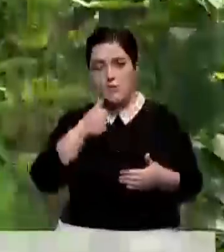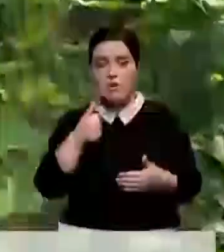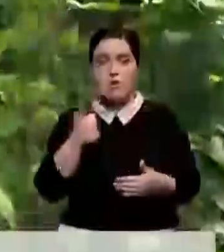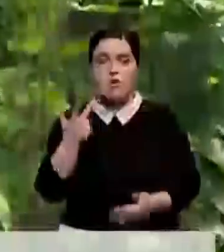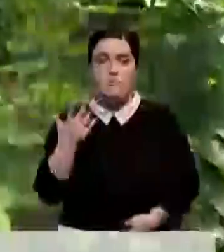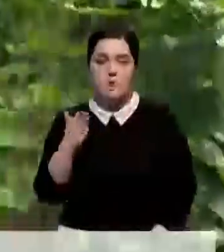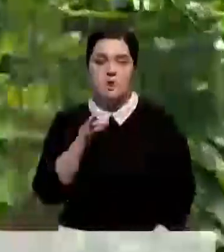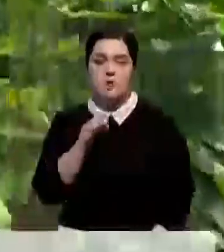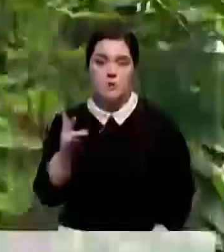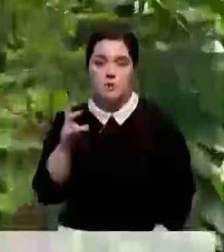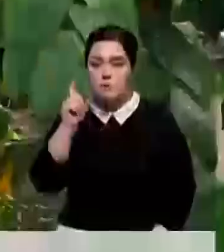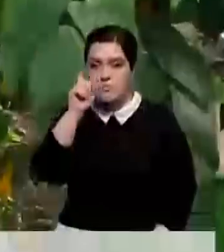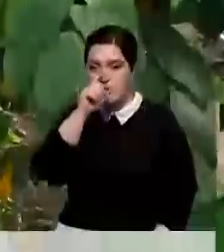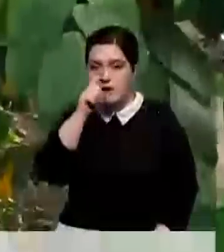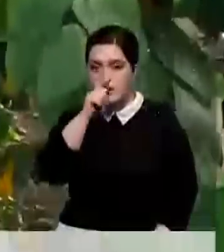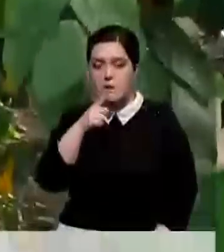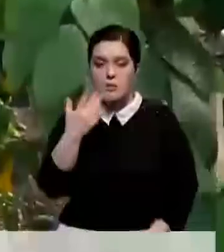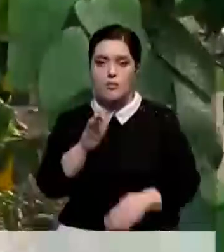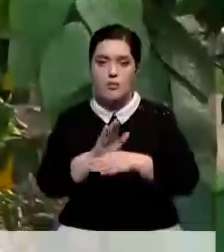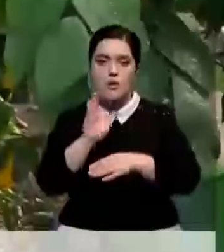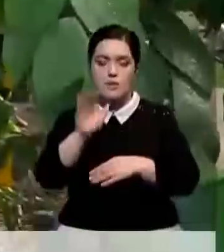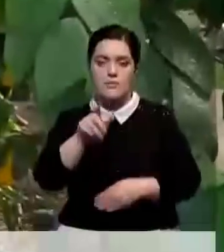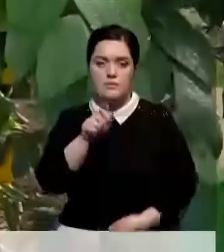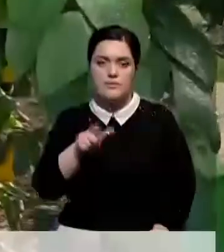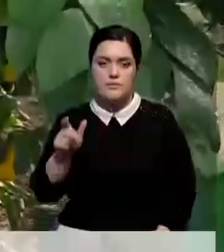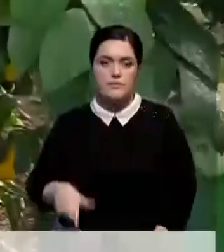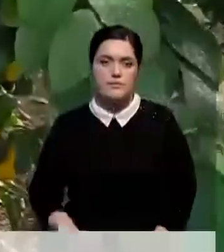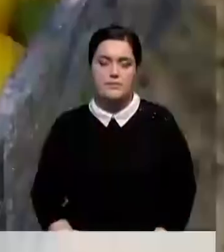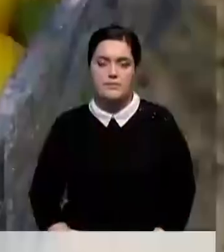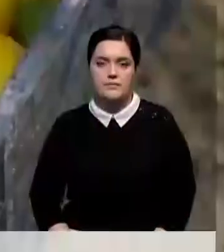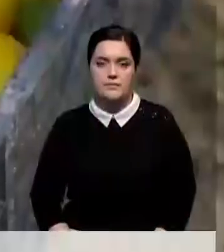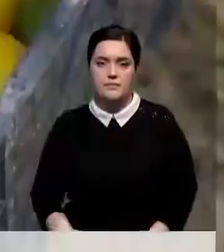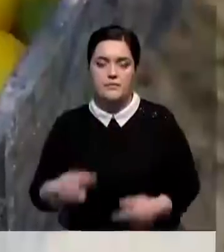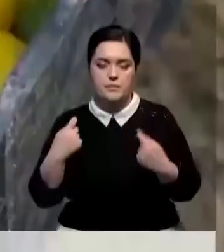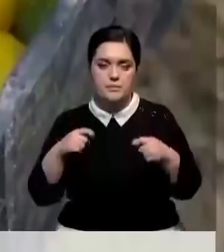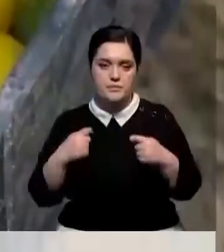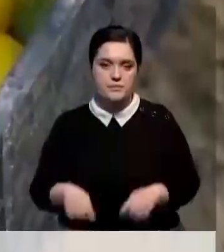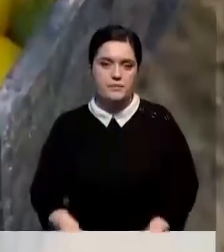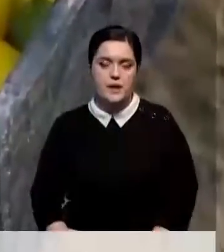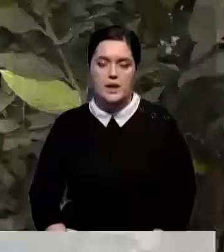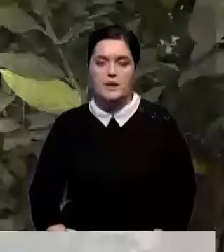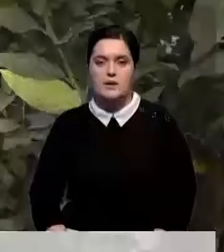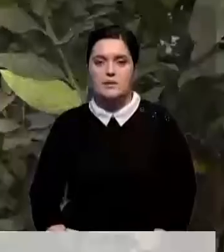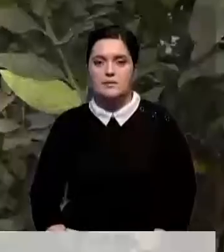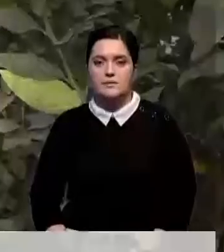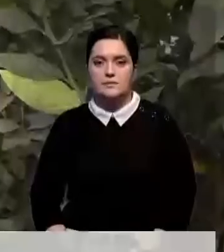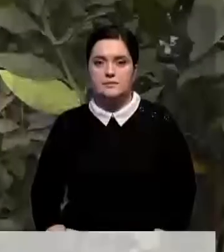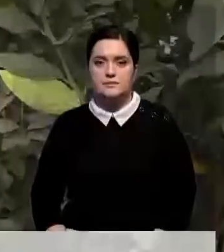канун новогодних праздников там собрали 35 тонн лимонов, которые уже отправили потребителям.